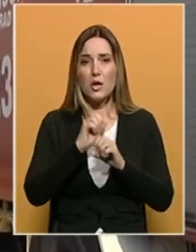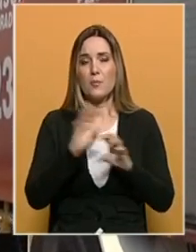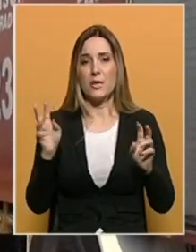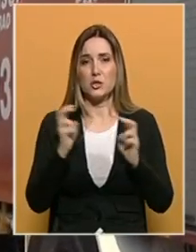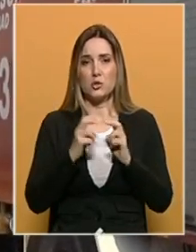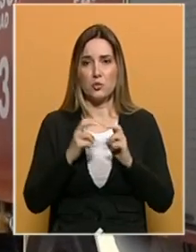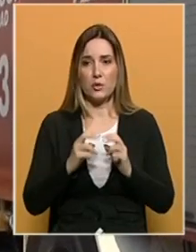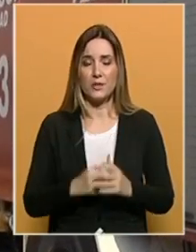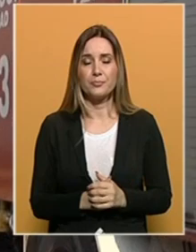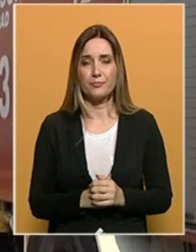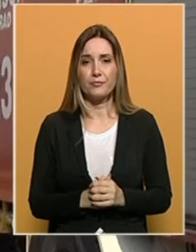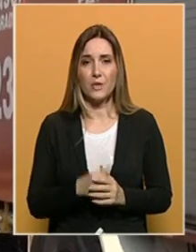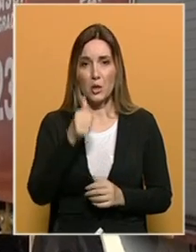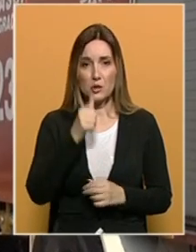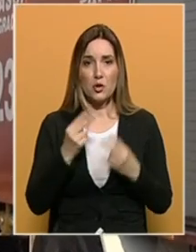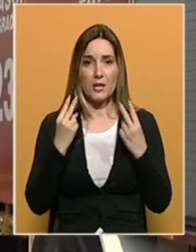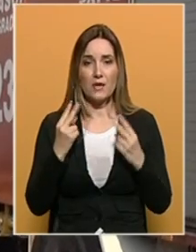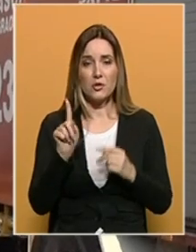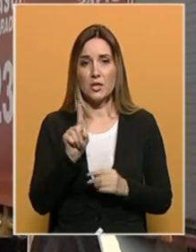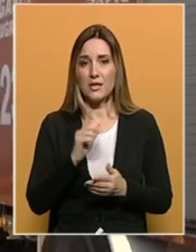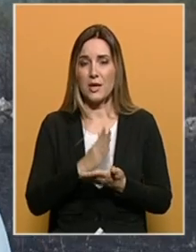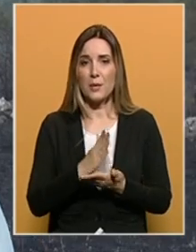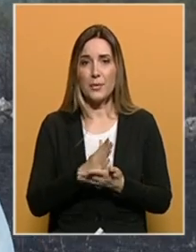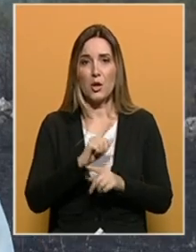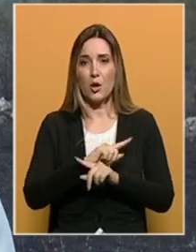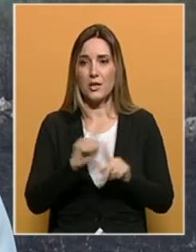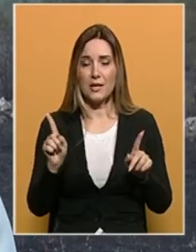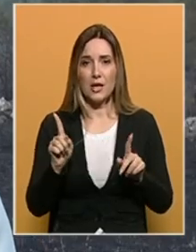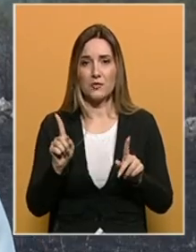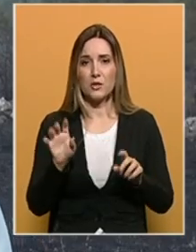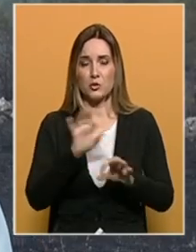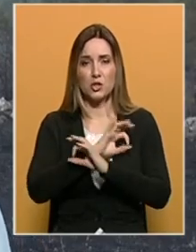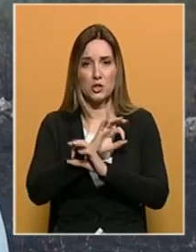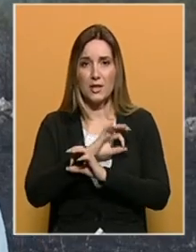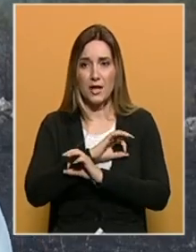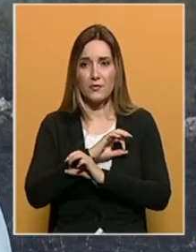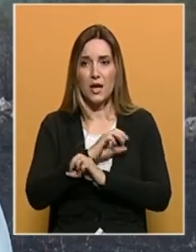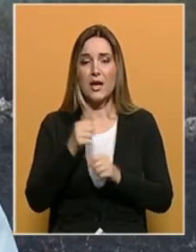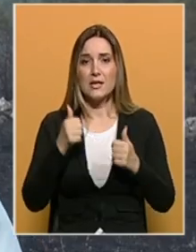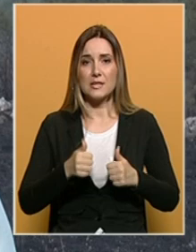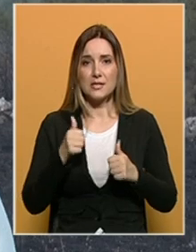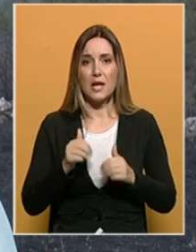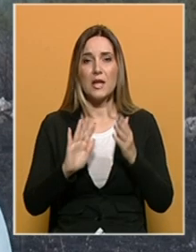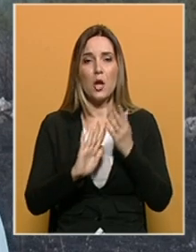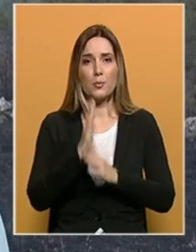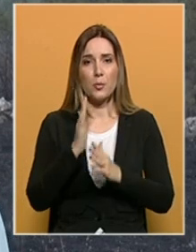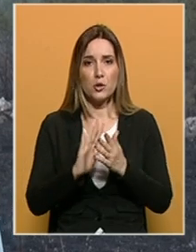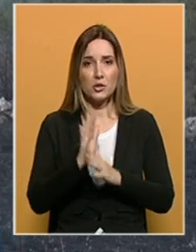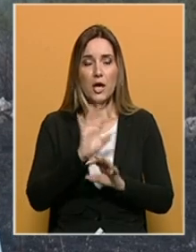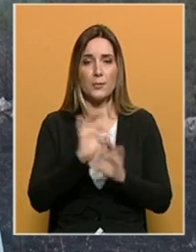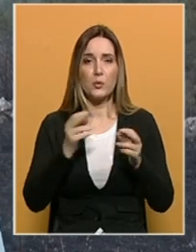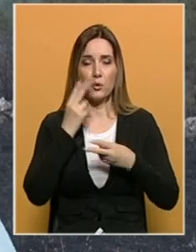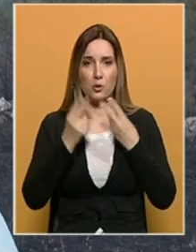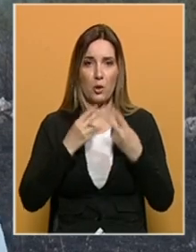struje. Da ponovim, ono što je najvažnije, nije bilo nikakvih ljudskih žrtava, za sada je požar pod